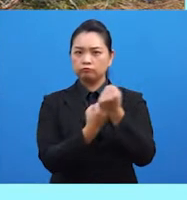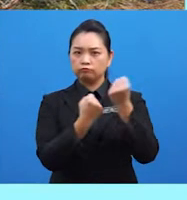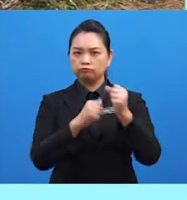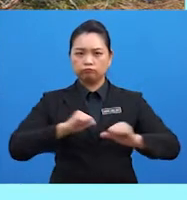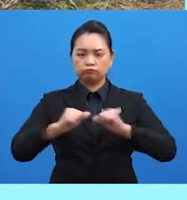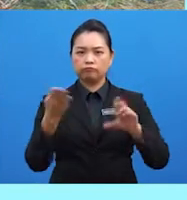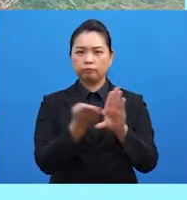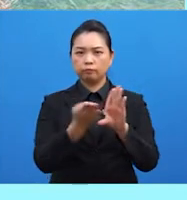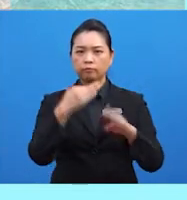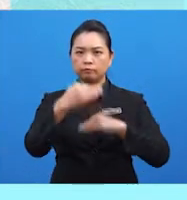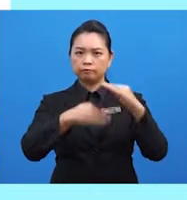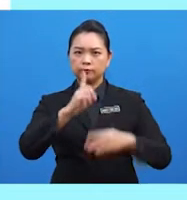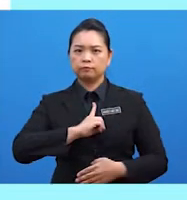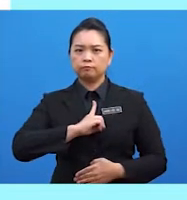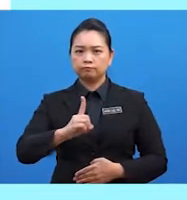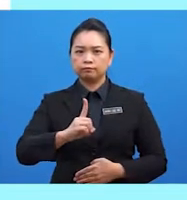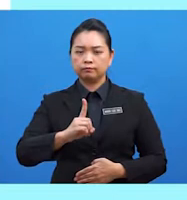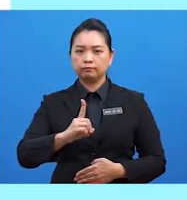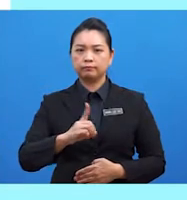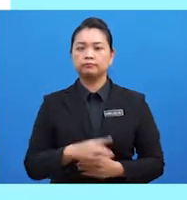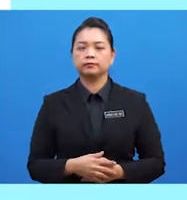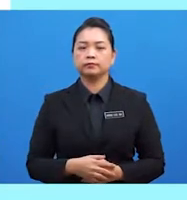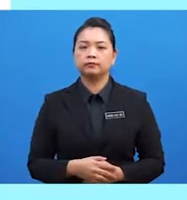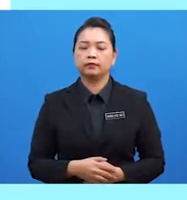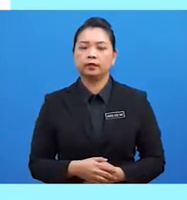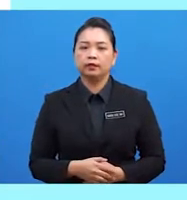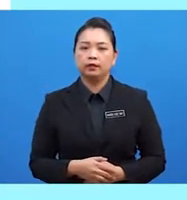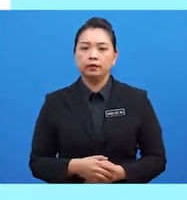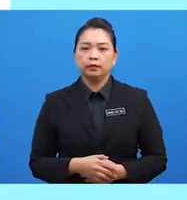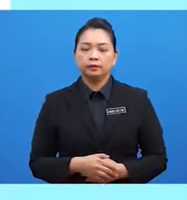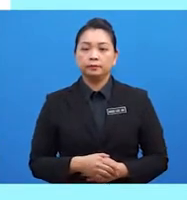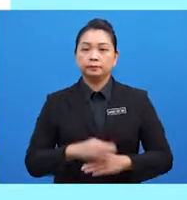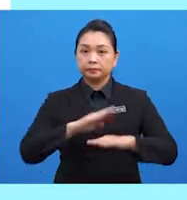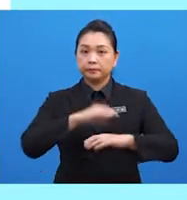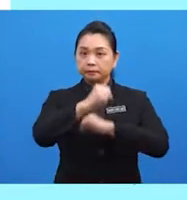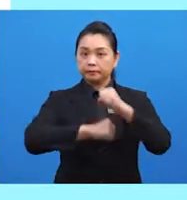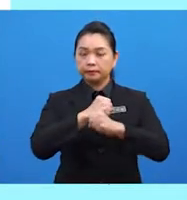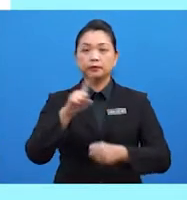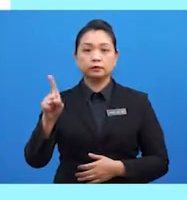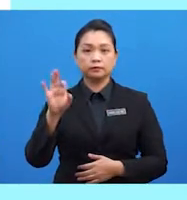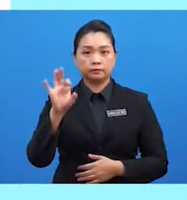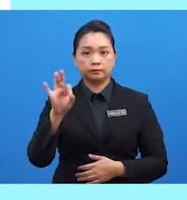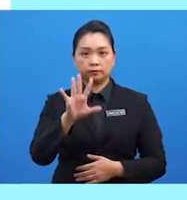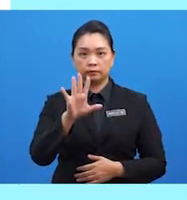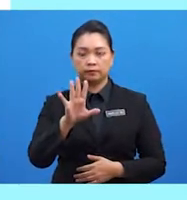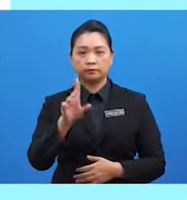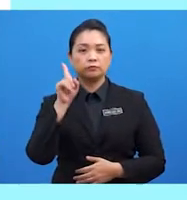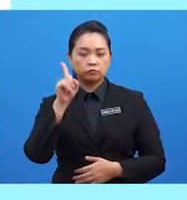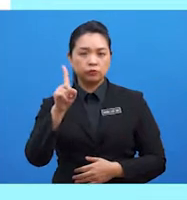Bank Pembangunan Islam Islamic Development Bank, IDB. Pada tahun 1965,